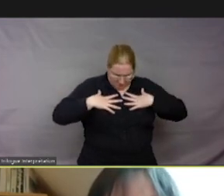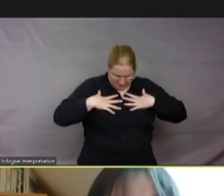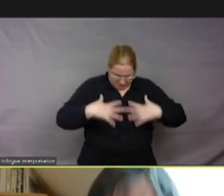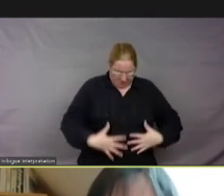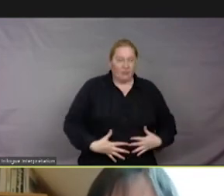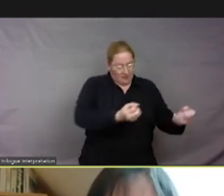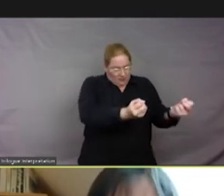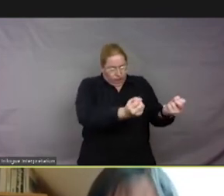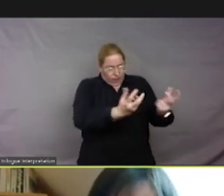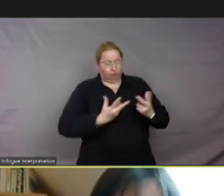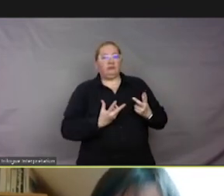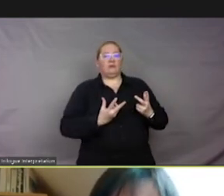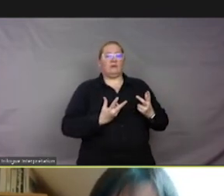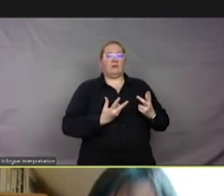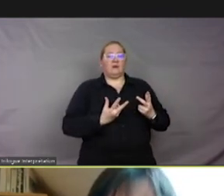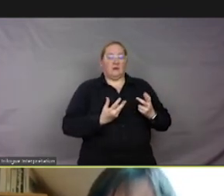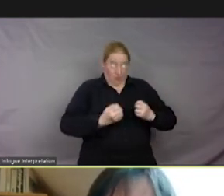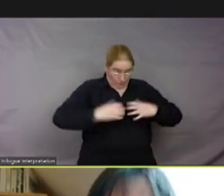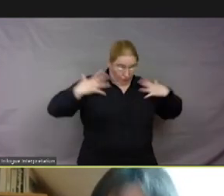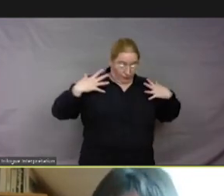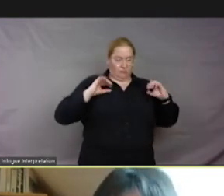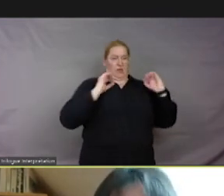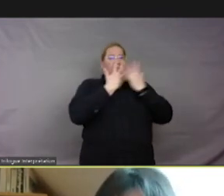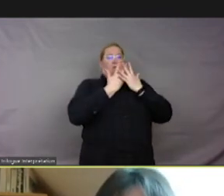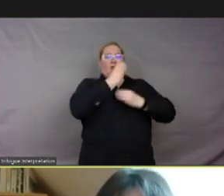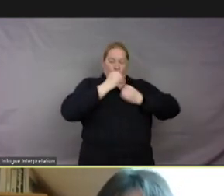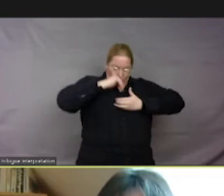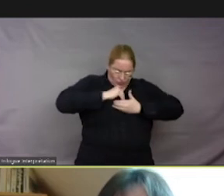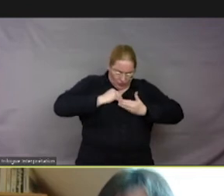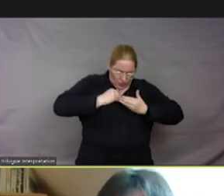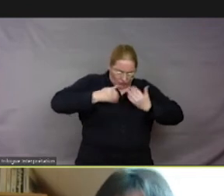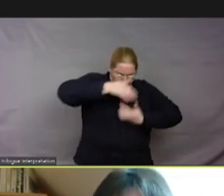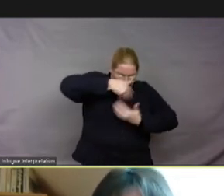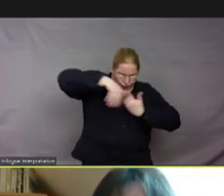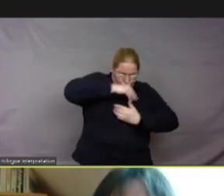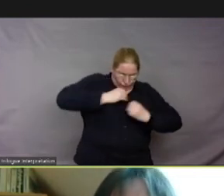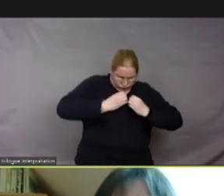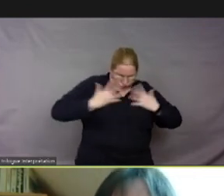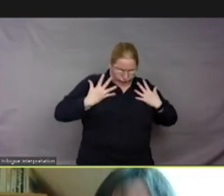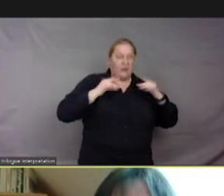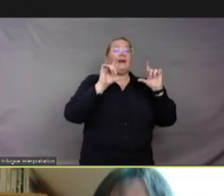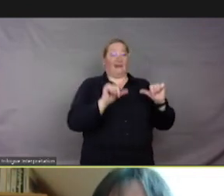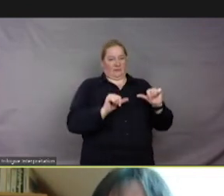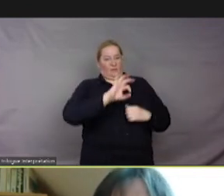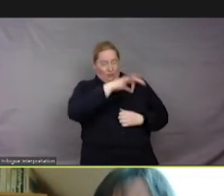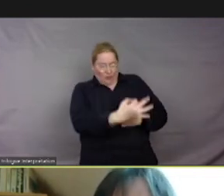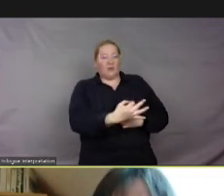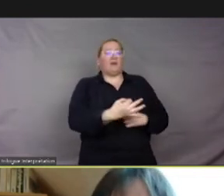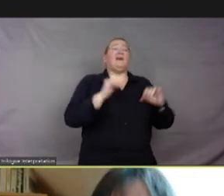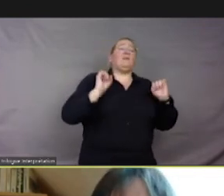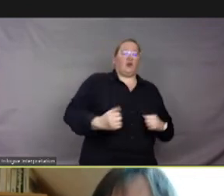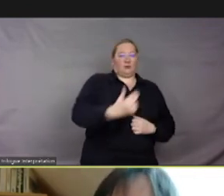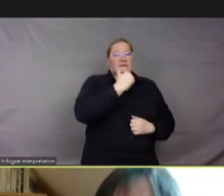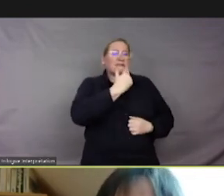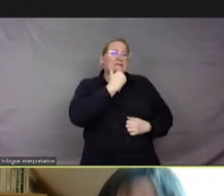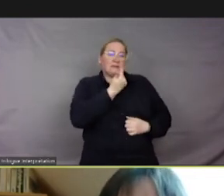des excitations externes ou internes. Et là, c'est effectivement dans ce contexte qu'on utilise le mot « sensibilité quand